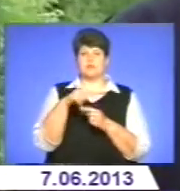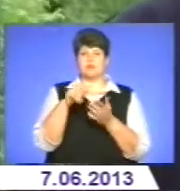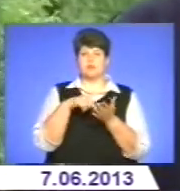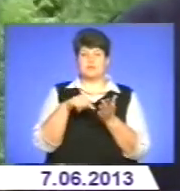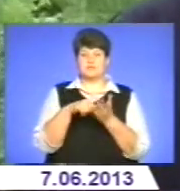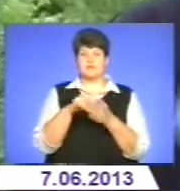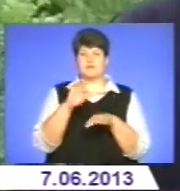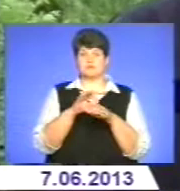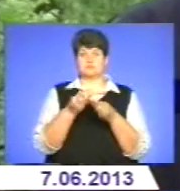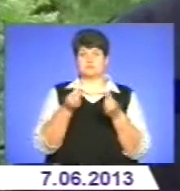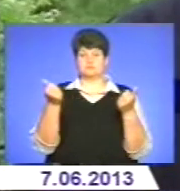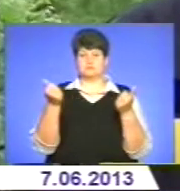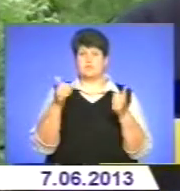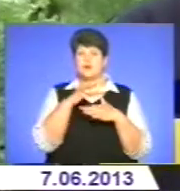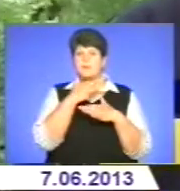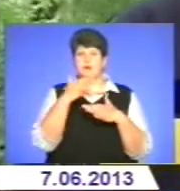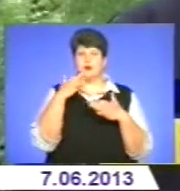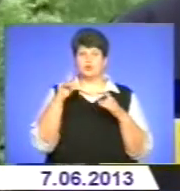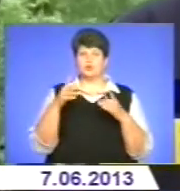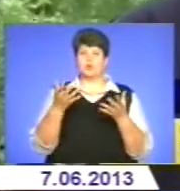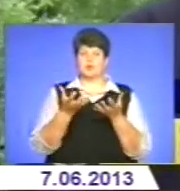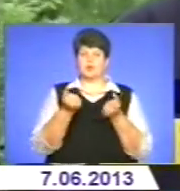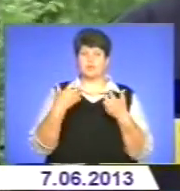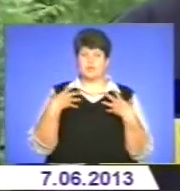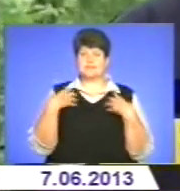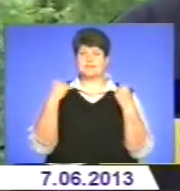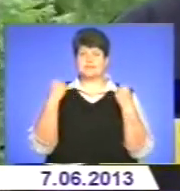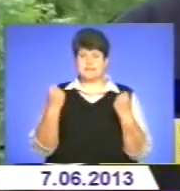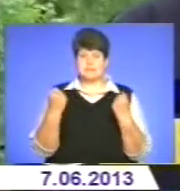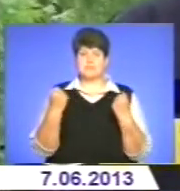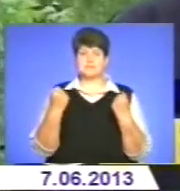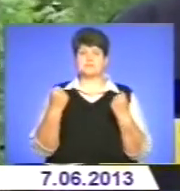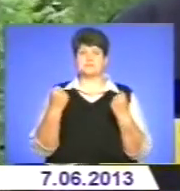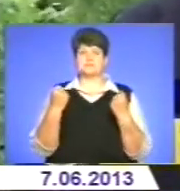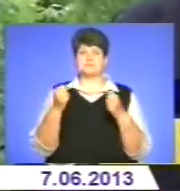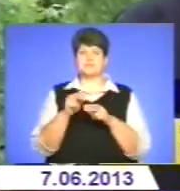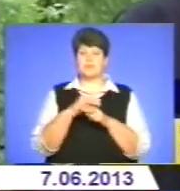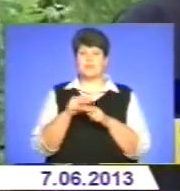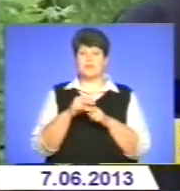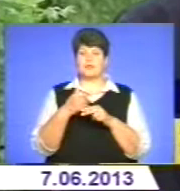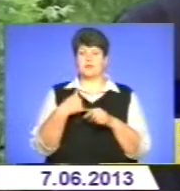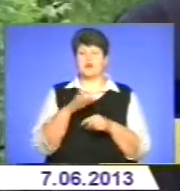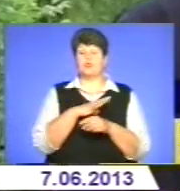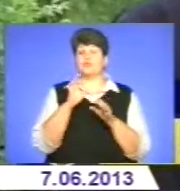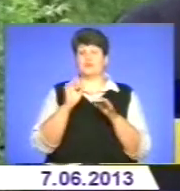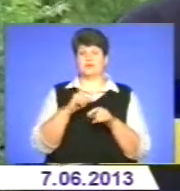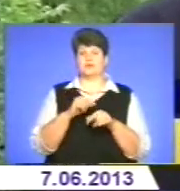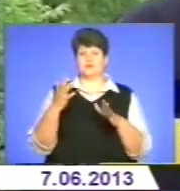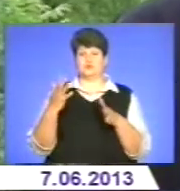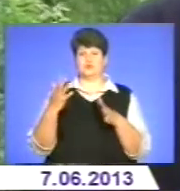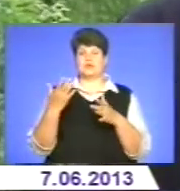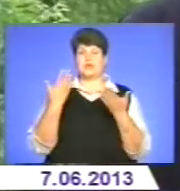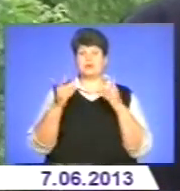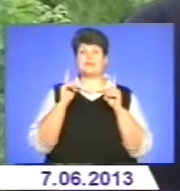люди багато отримують зцілення, але отримують, коли говорять, що я був і нічого не відчув. Якщо ми тільки